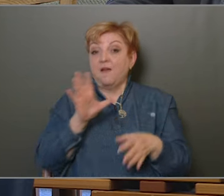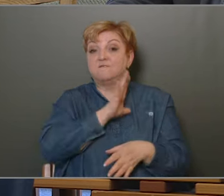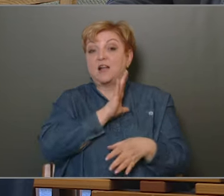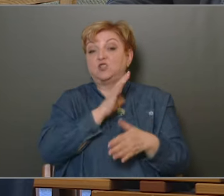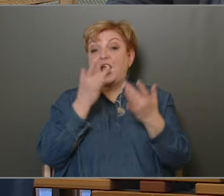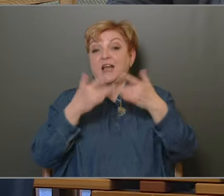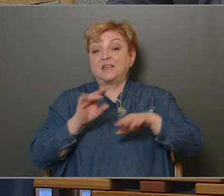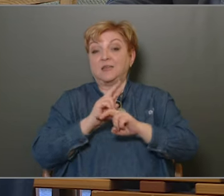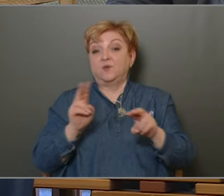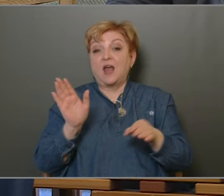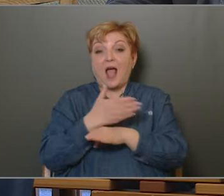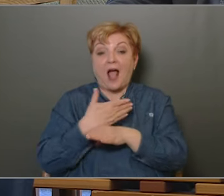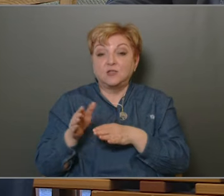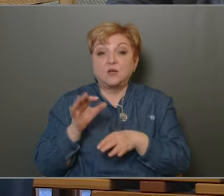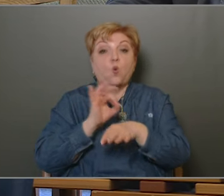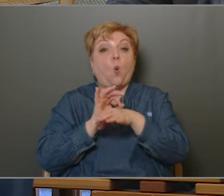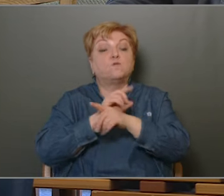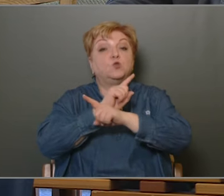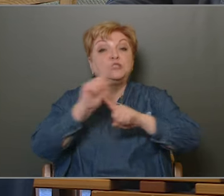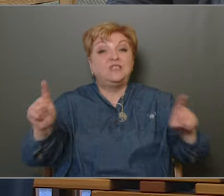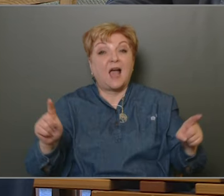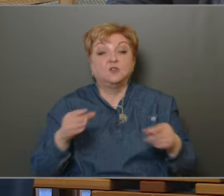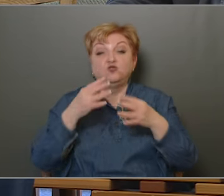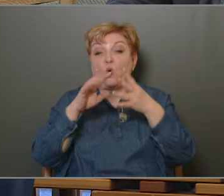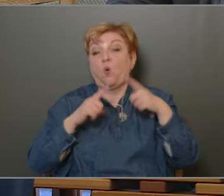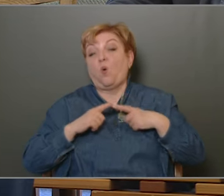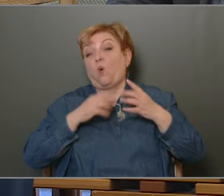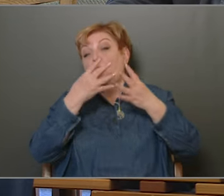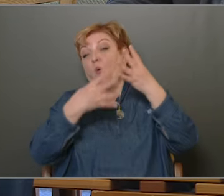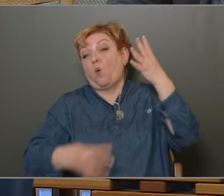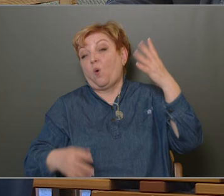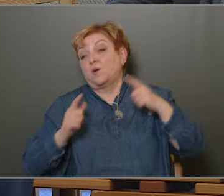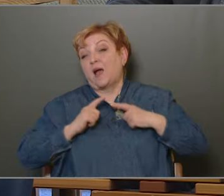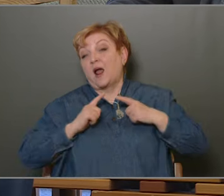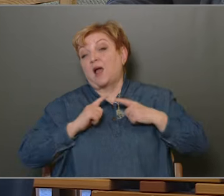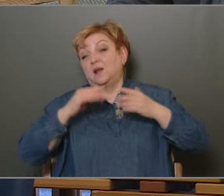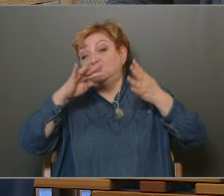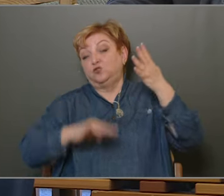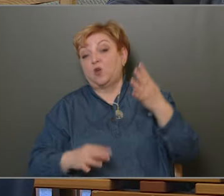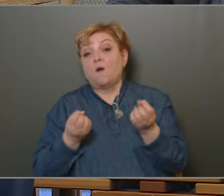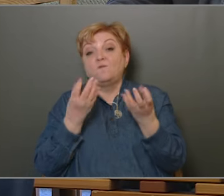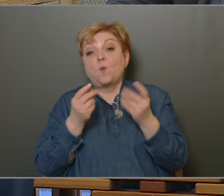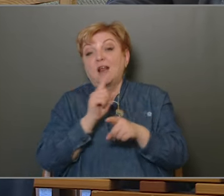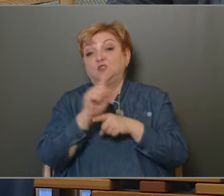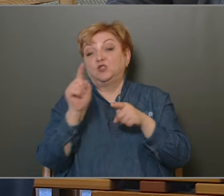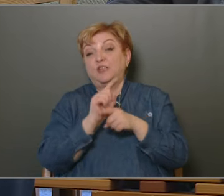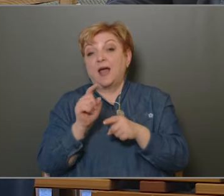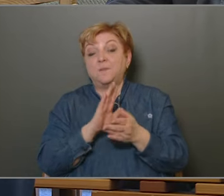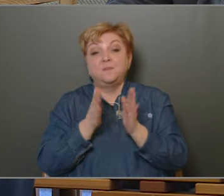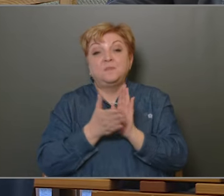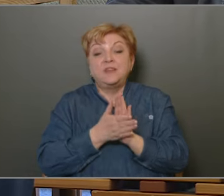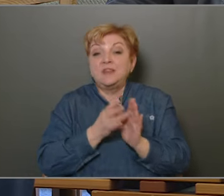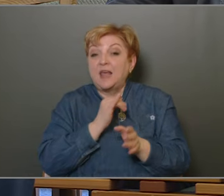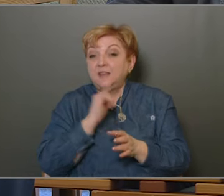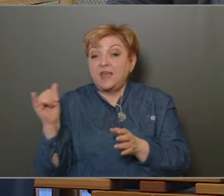válsághelyzet van. Általános az orvoshiány, hosszúak a várakozási listák, forráshiány van, minden évben